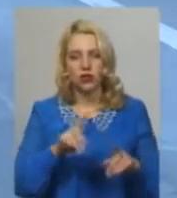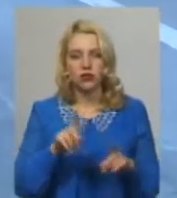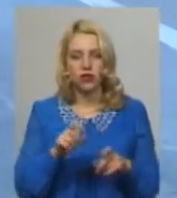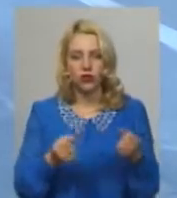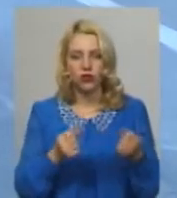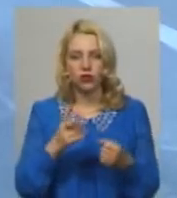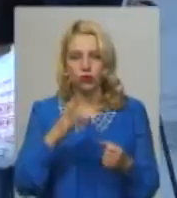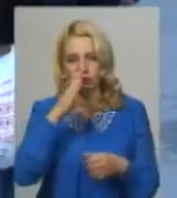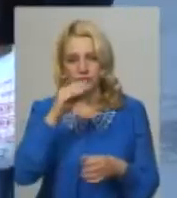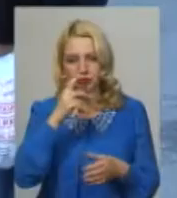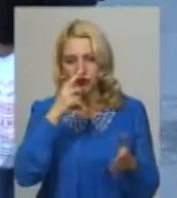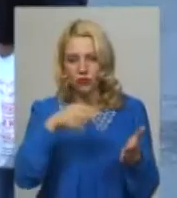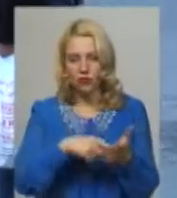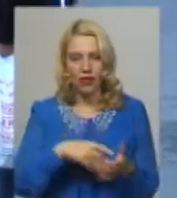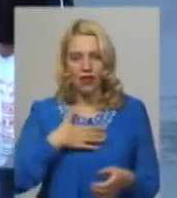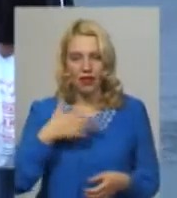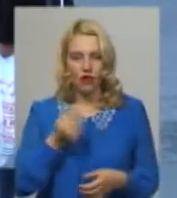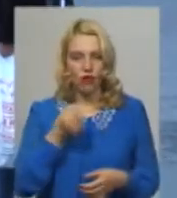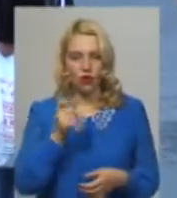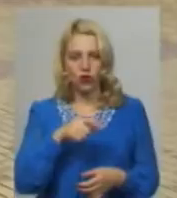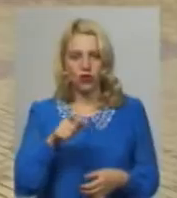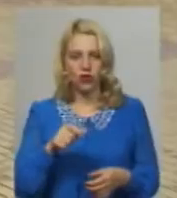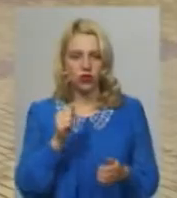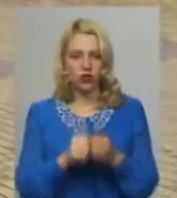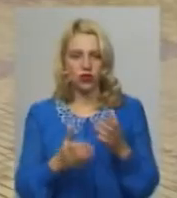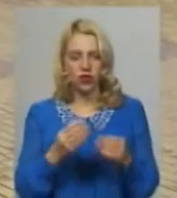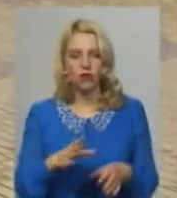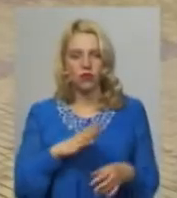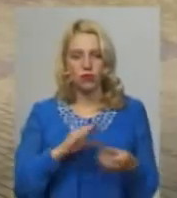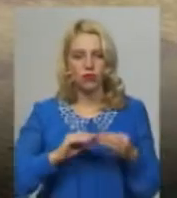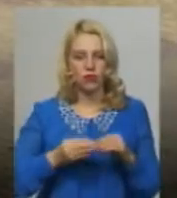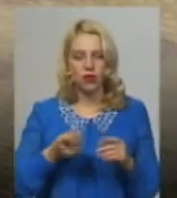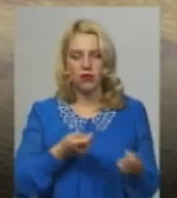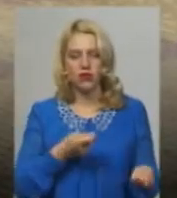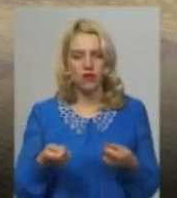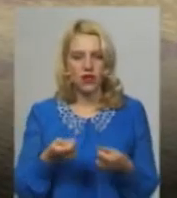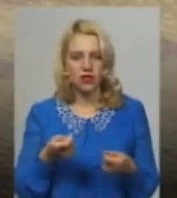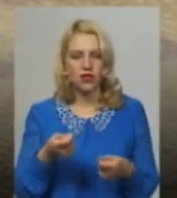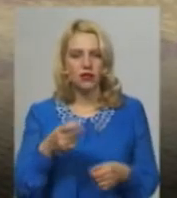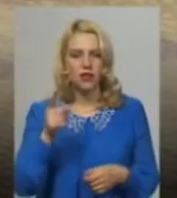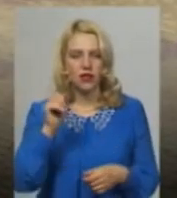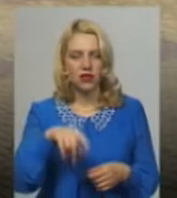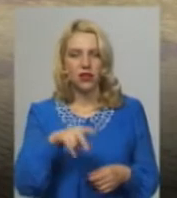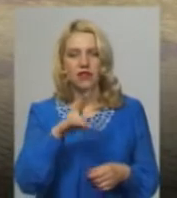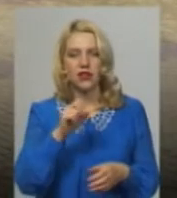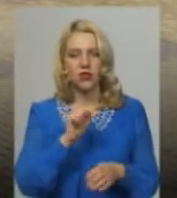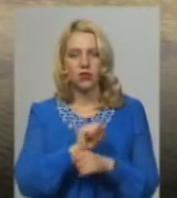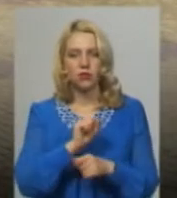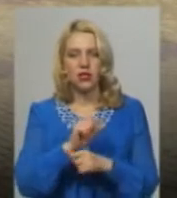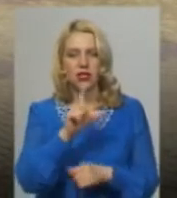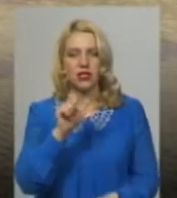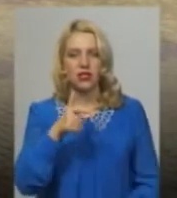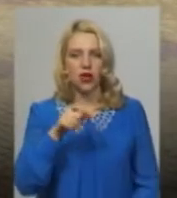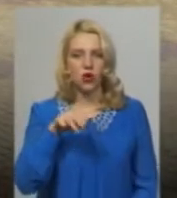маршрутках приємства, стикаються з невдоволенням пасажирів щодня. Були проблеми з довезенням, навіть на зупинці за год